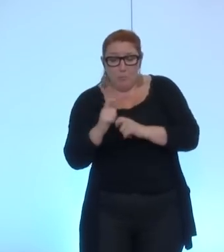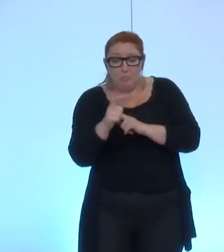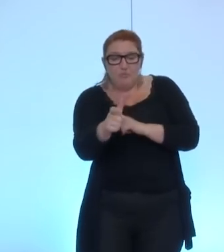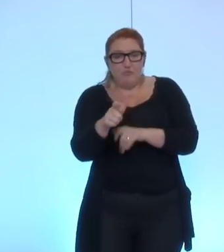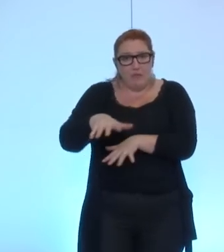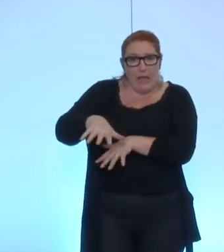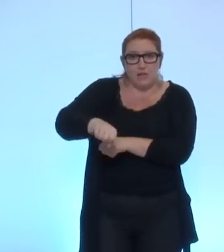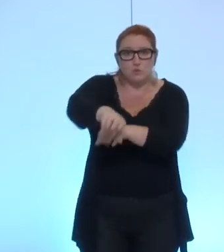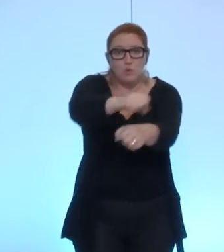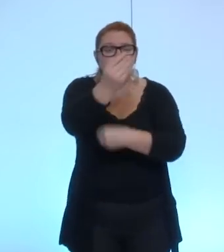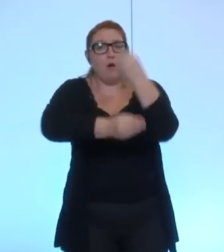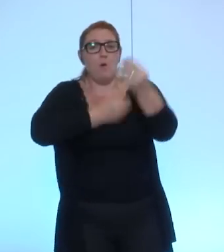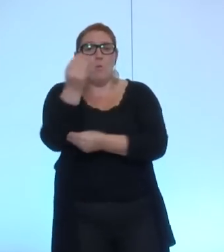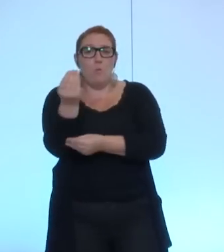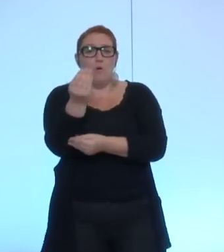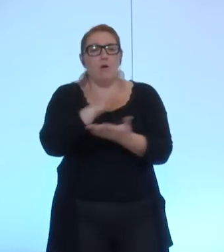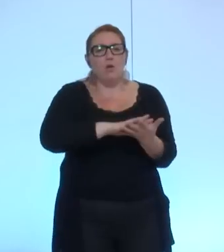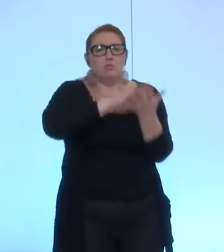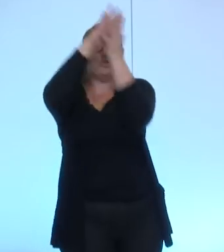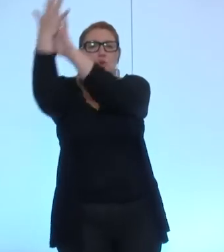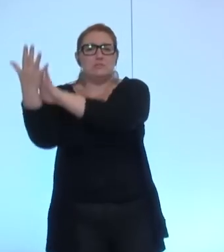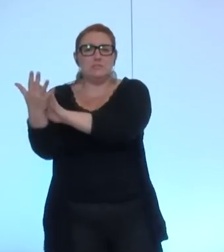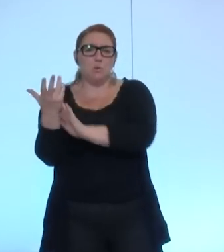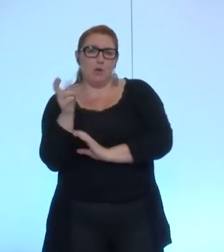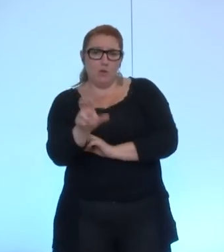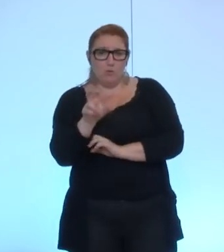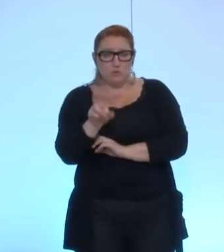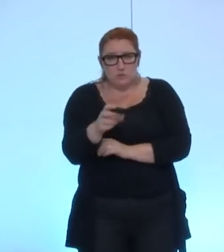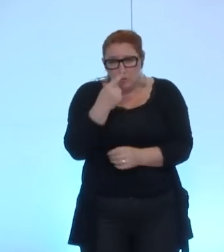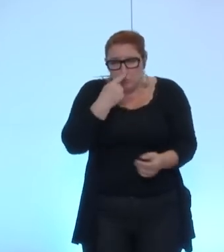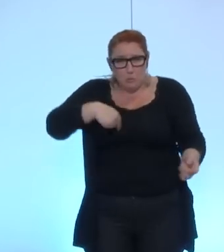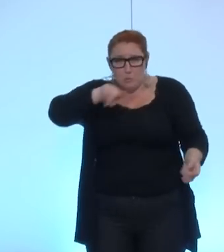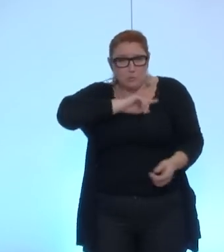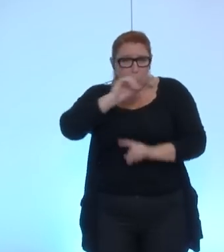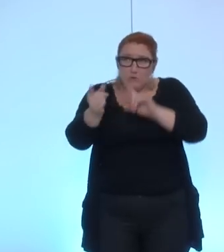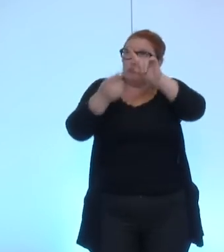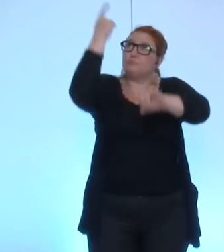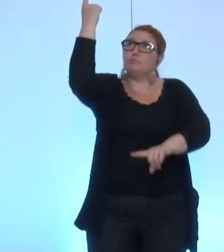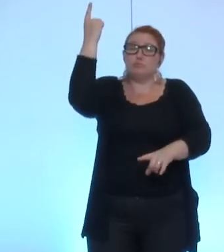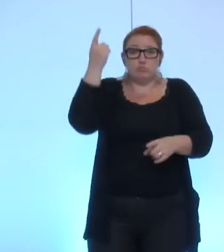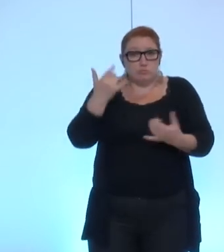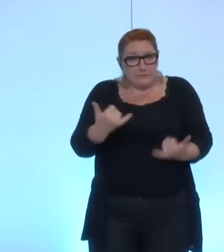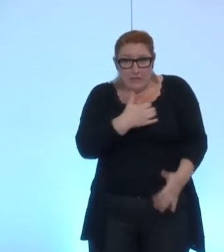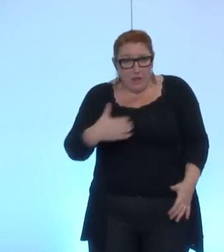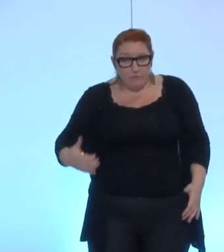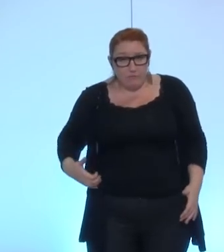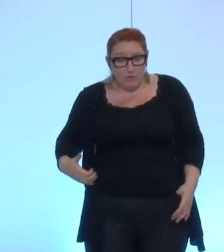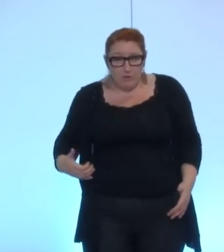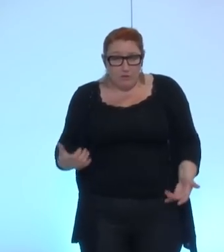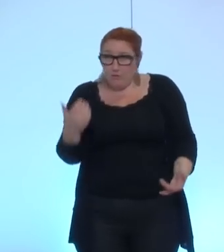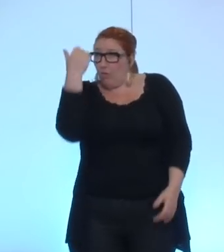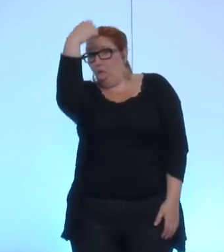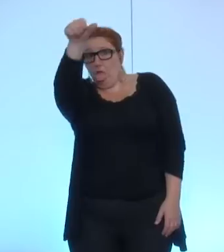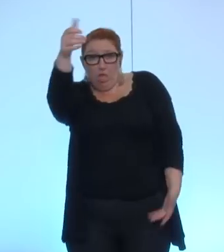la transition écologique qui sont pour nous principales en termes de municipalité aujourd'hui. Voilà.